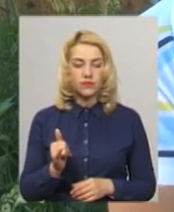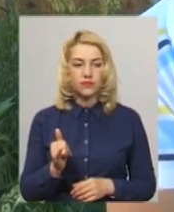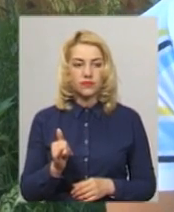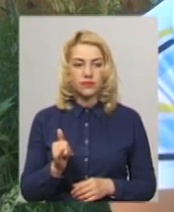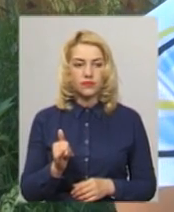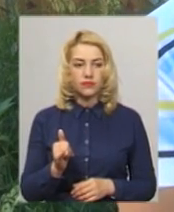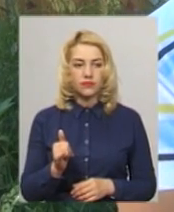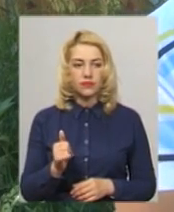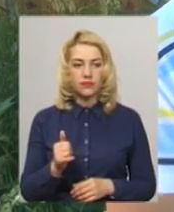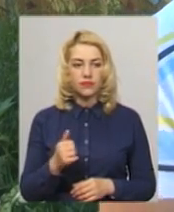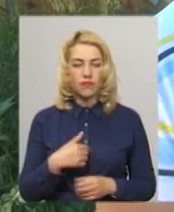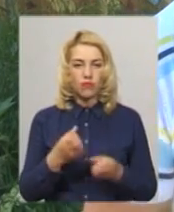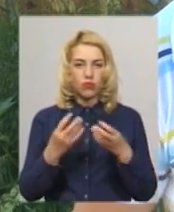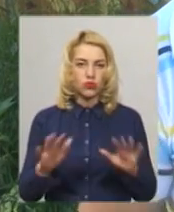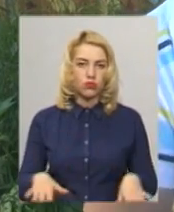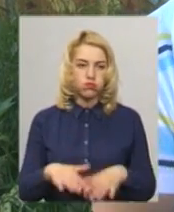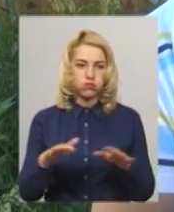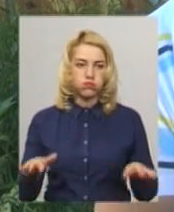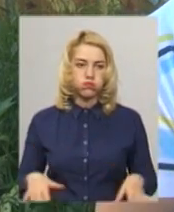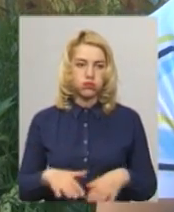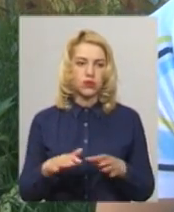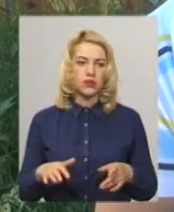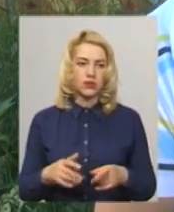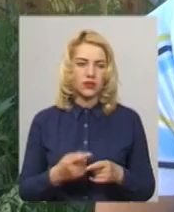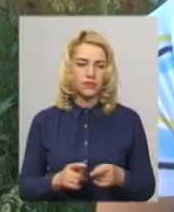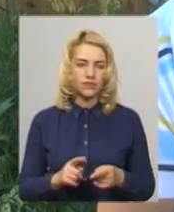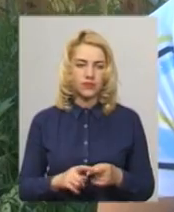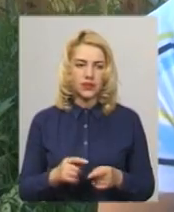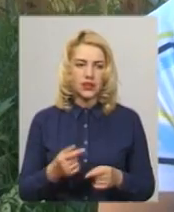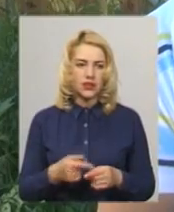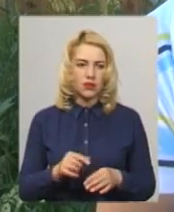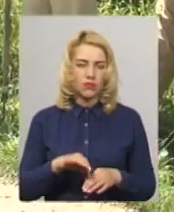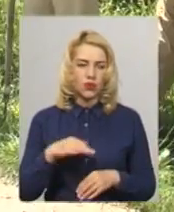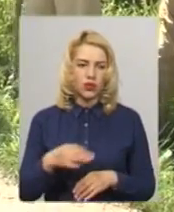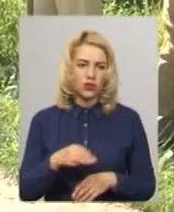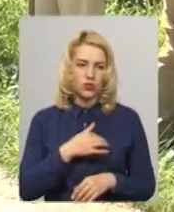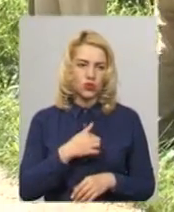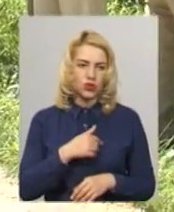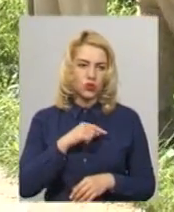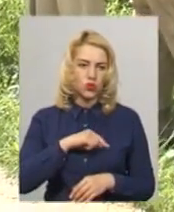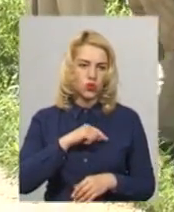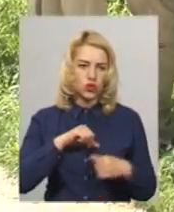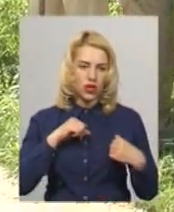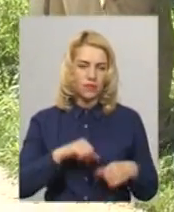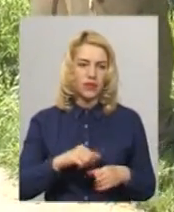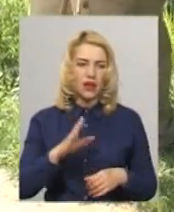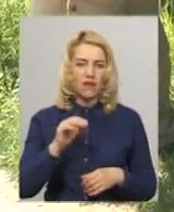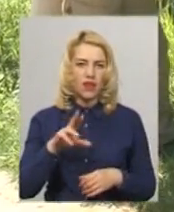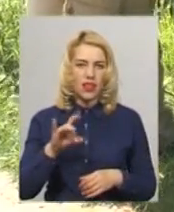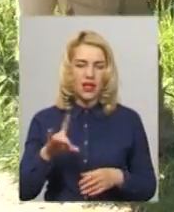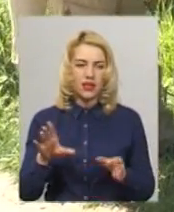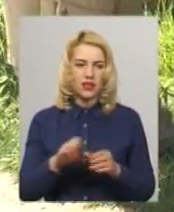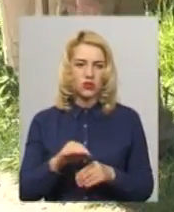Ну, просто пусто. Це для нас герої, це для нас боли й душа, для них не боли й душа. Валерій Поткалюк разом з сином Артуром